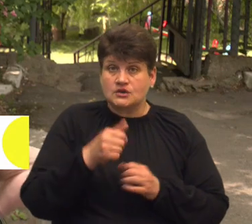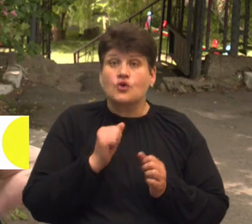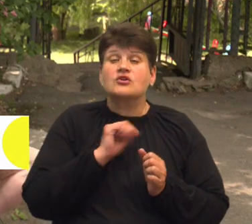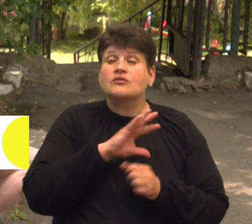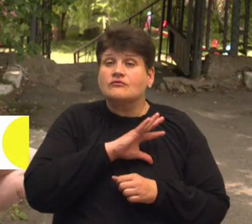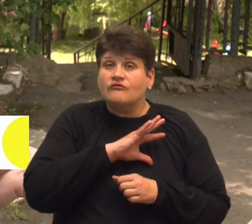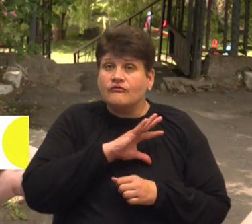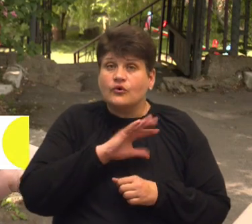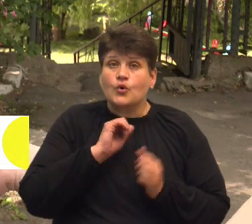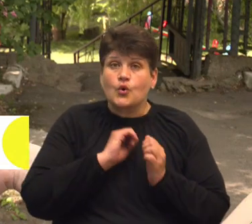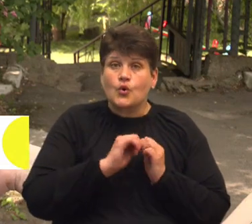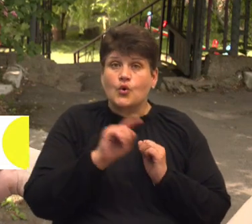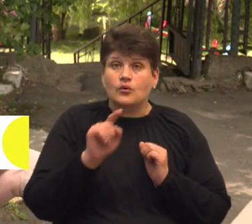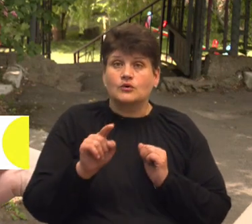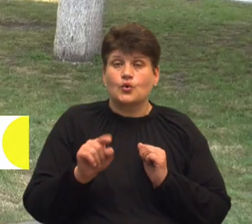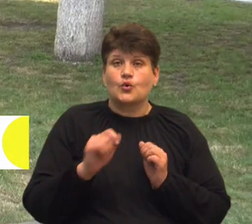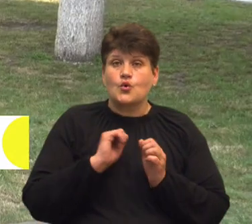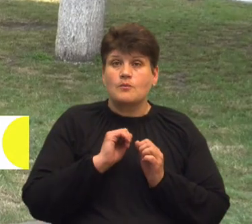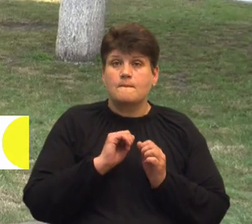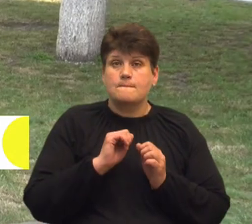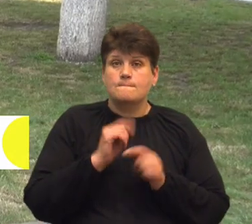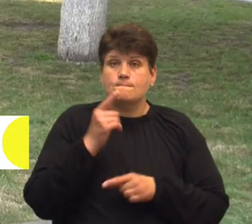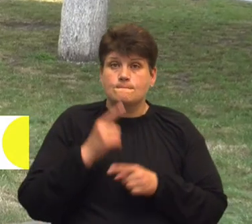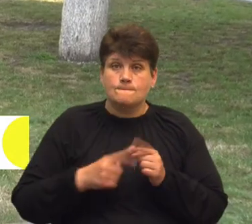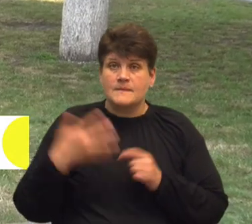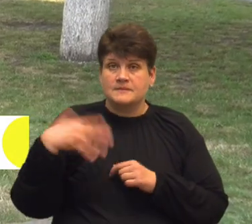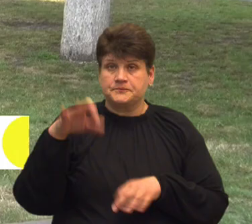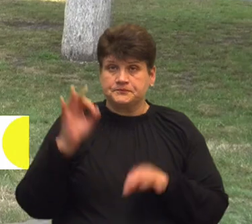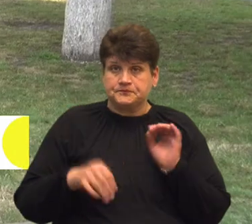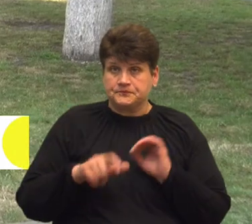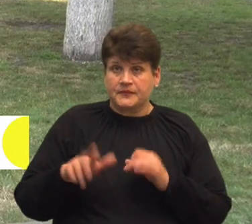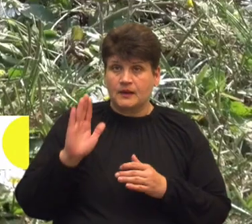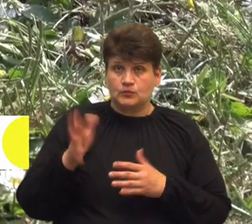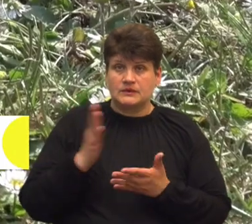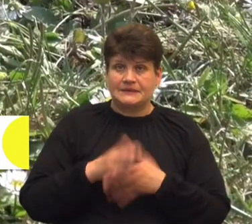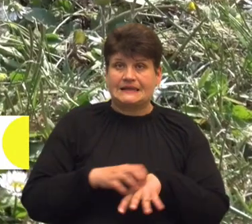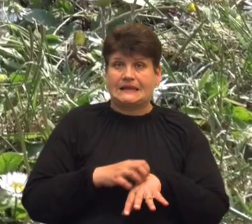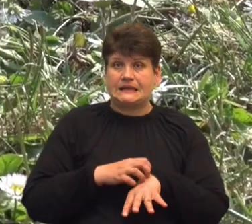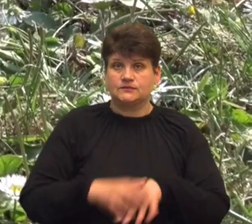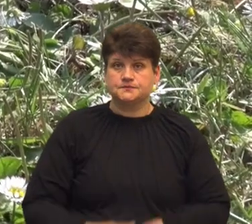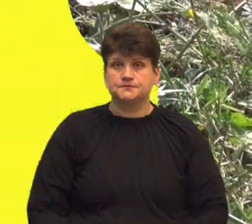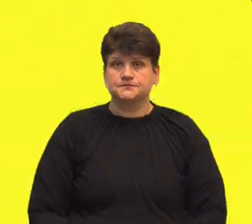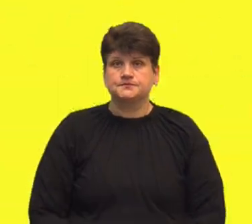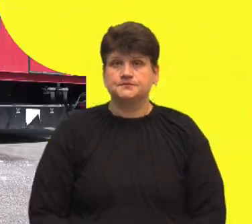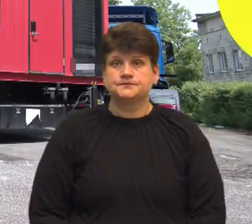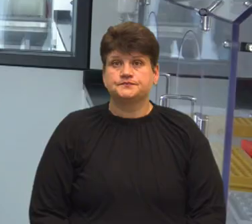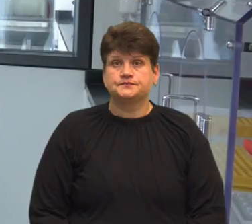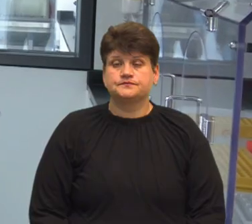кожна друга людина буде страдати в органію. Ганна Кісіль, Василь Панчук, Андрій Прокопів, Суспільне новини, Тернопіль.